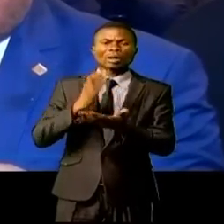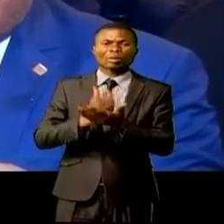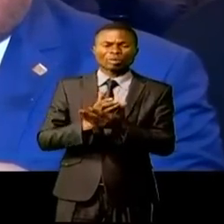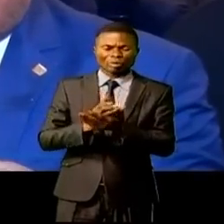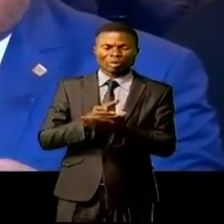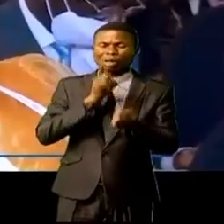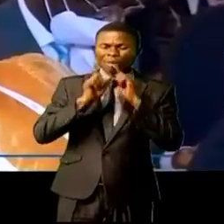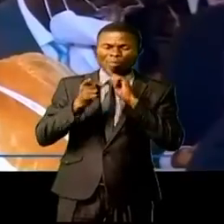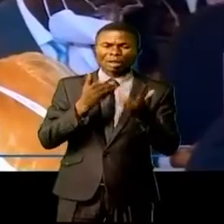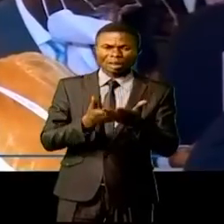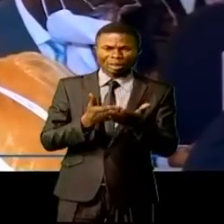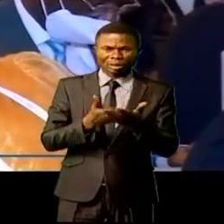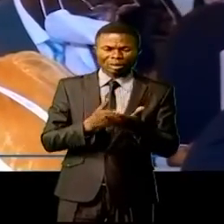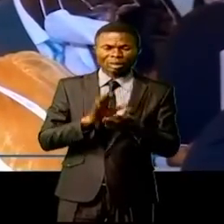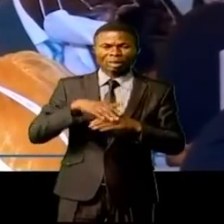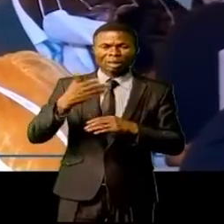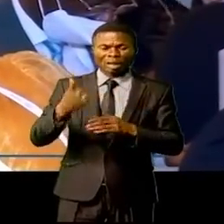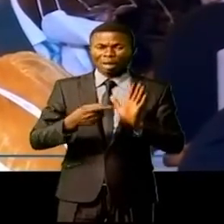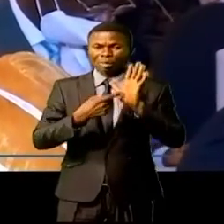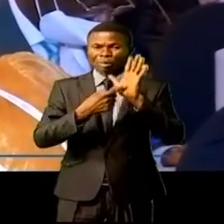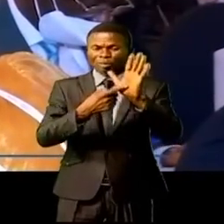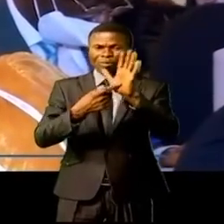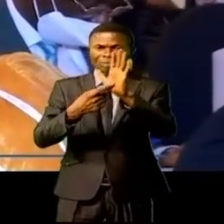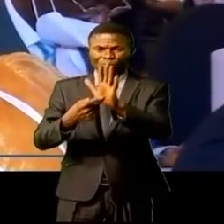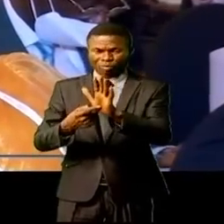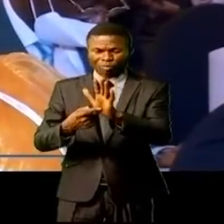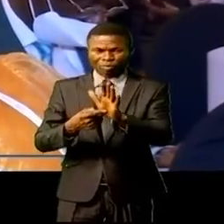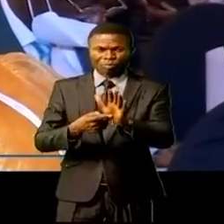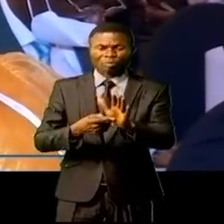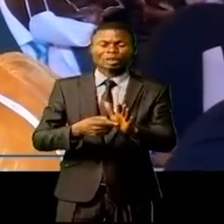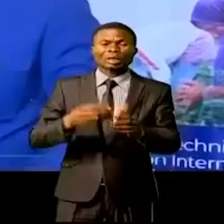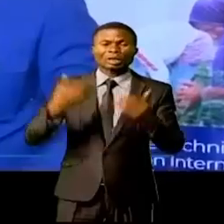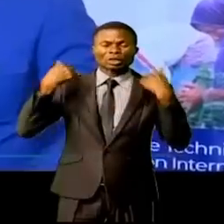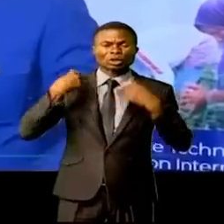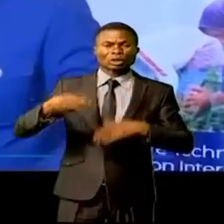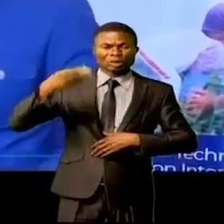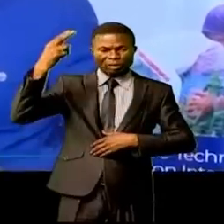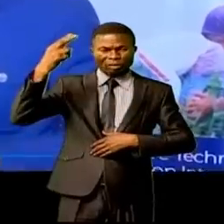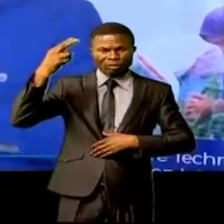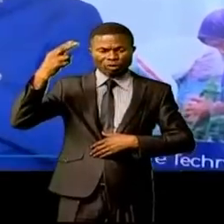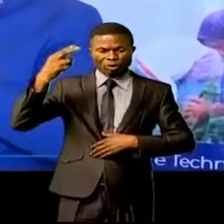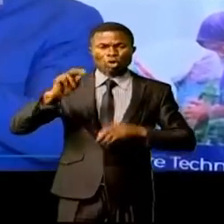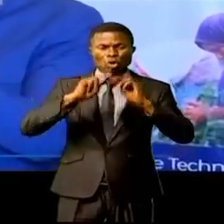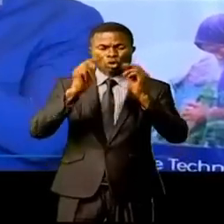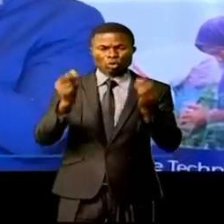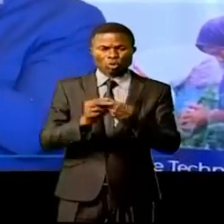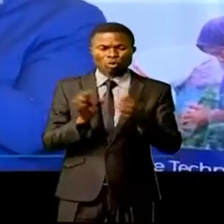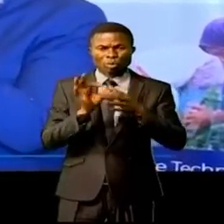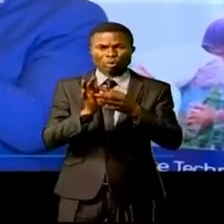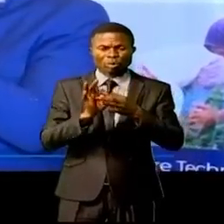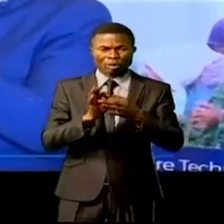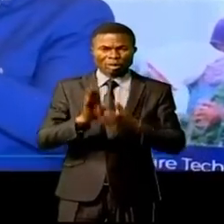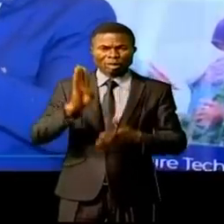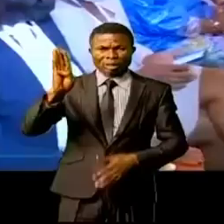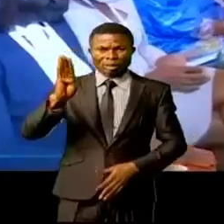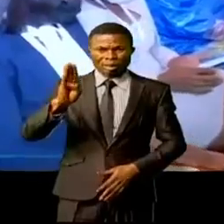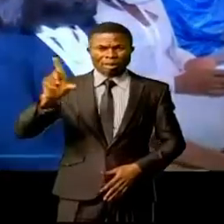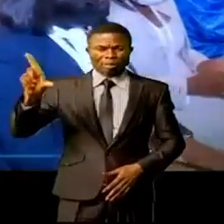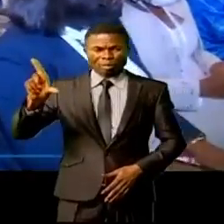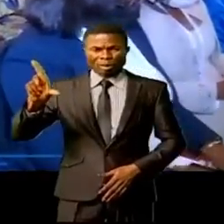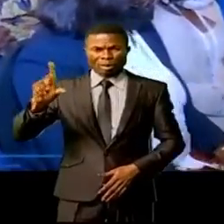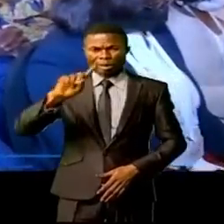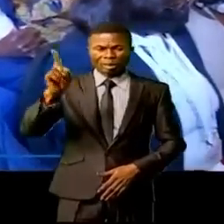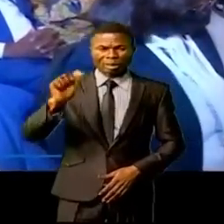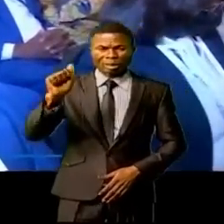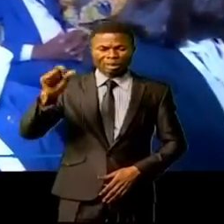échanges. Après la présentation des hôtes de marque par l'agent des liaisons du BLESAC, le directeur général